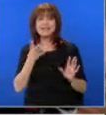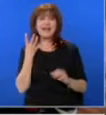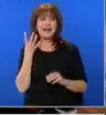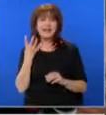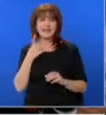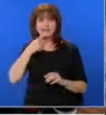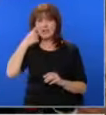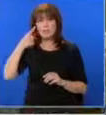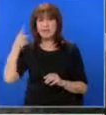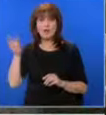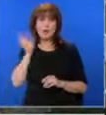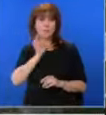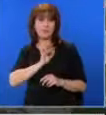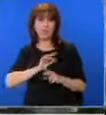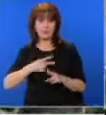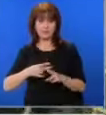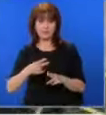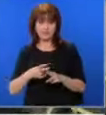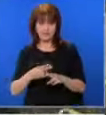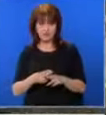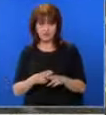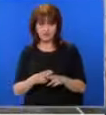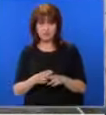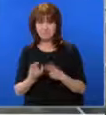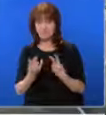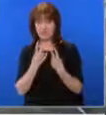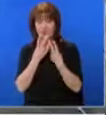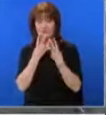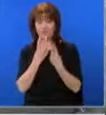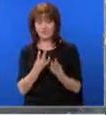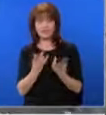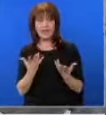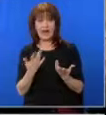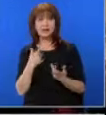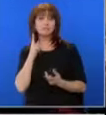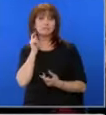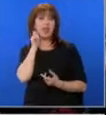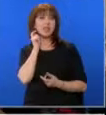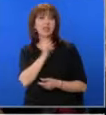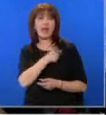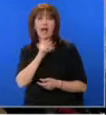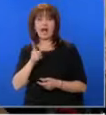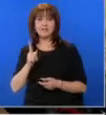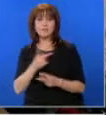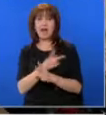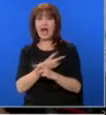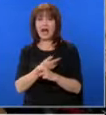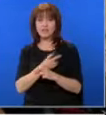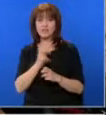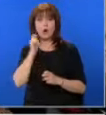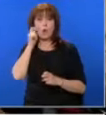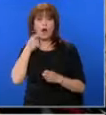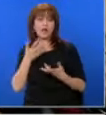печалба чиста. А и геостратегически. Виждате как ние наказваме Австрия и Унгария когато си пожелаем.